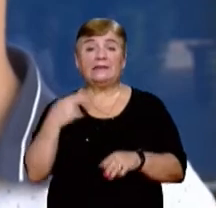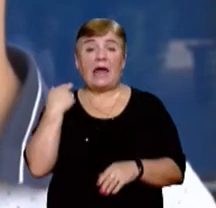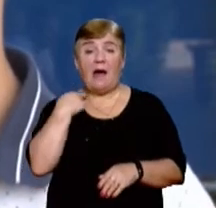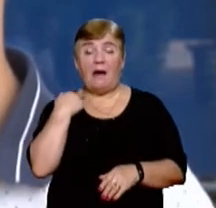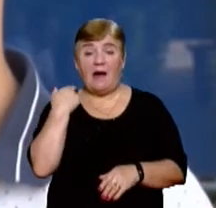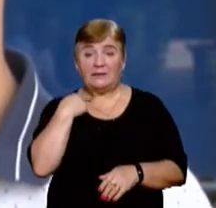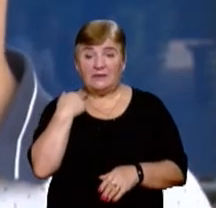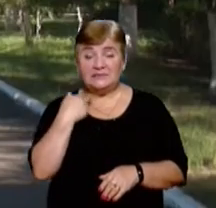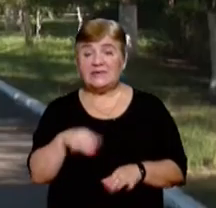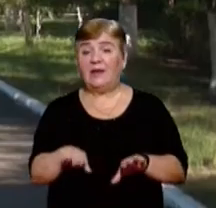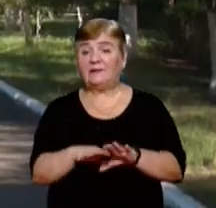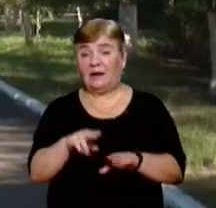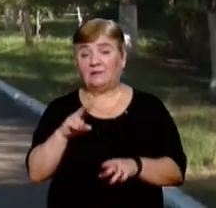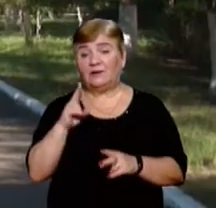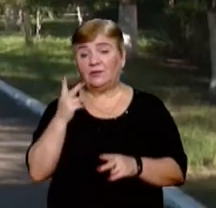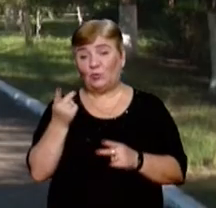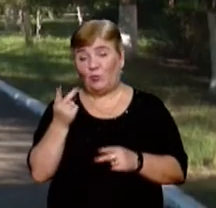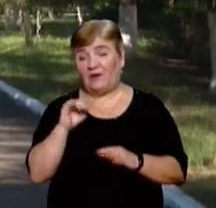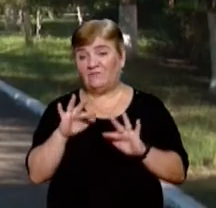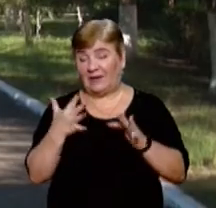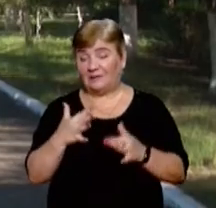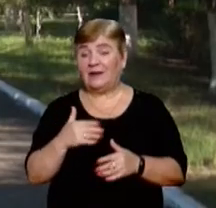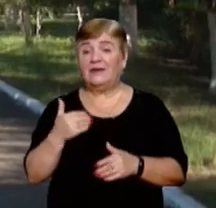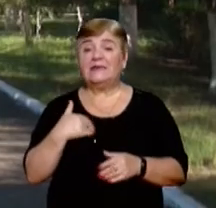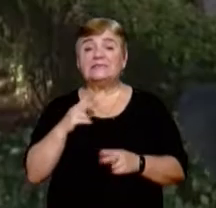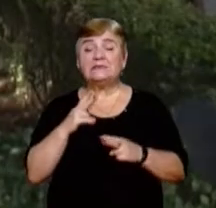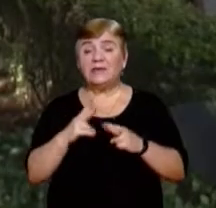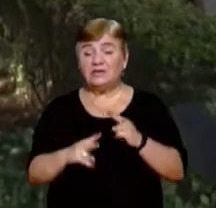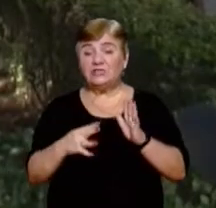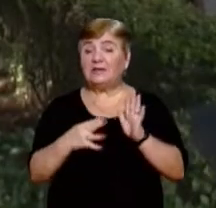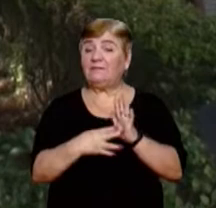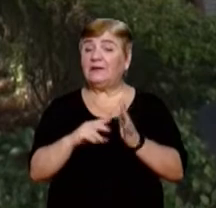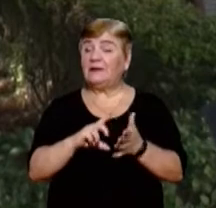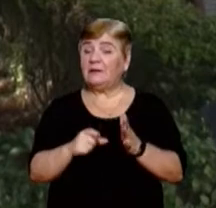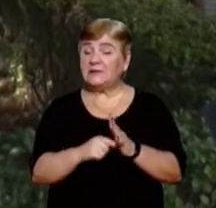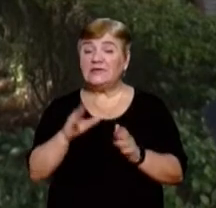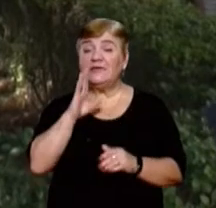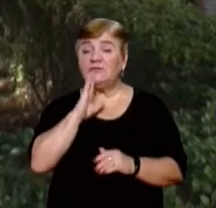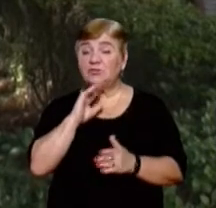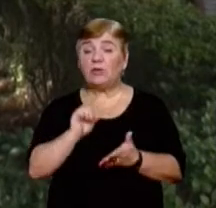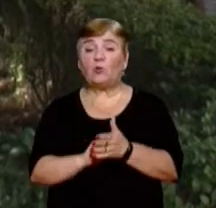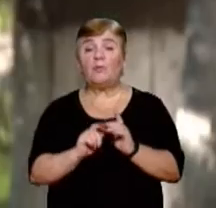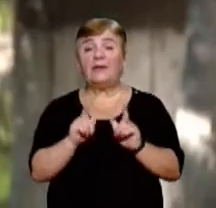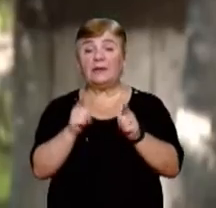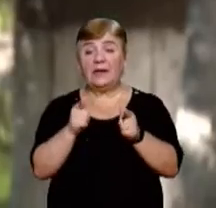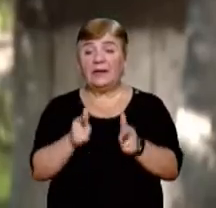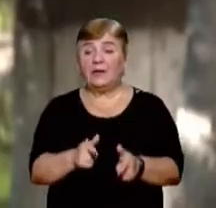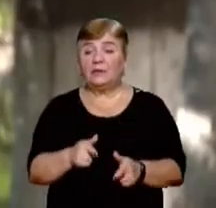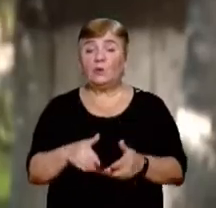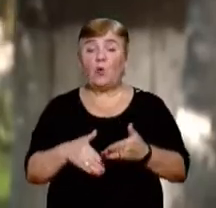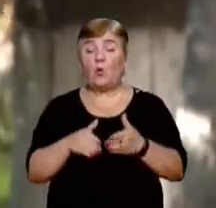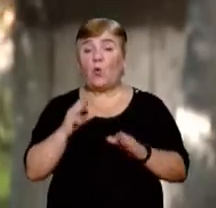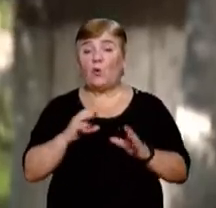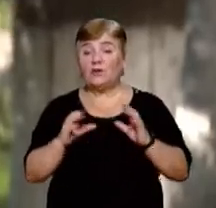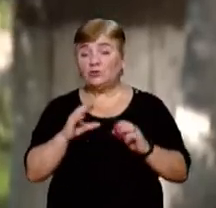тому такий доповнений варіант. Анастасія Суязова закінчила 9 клас. Дівчина подала документи до природничого гуманітарного